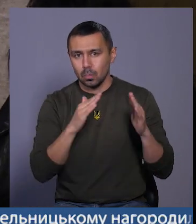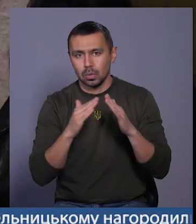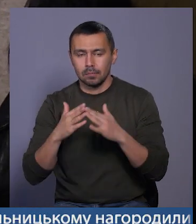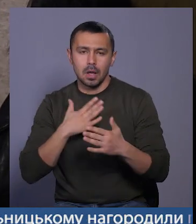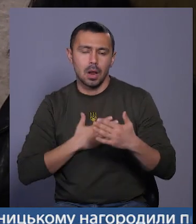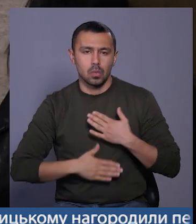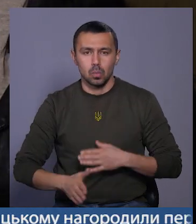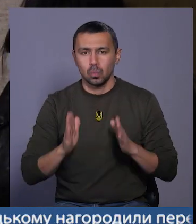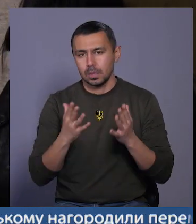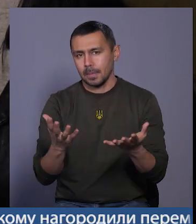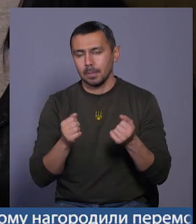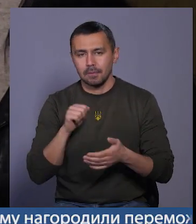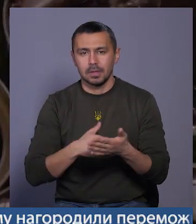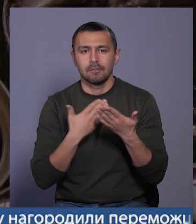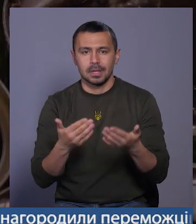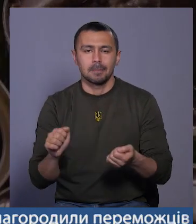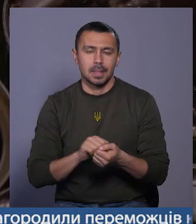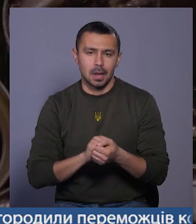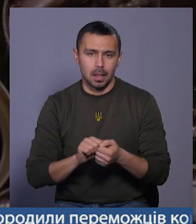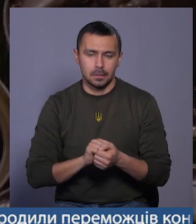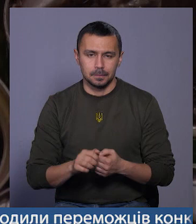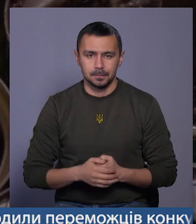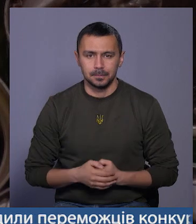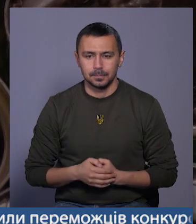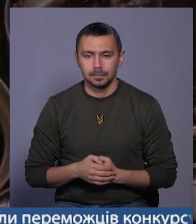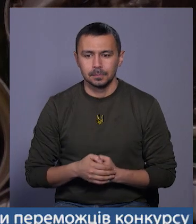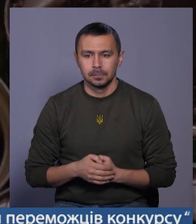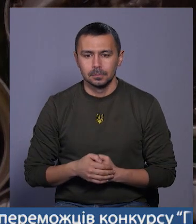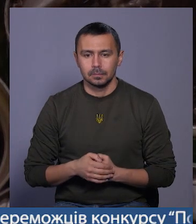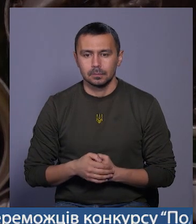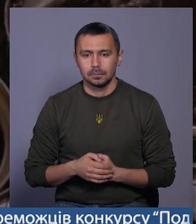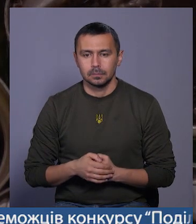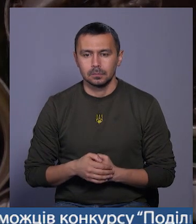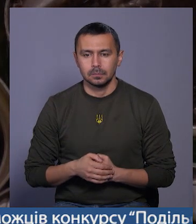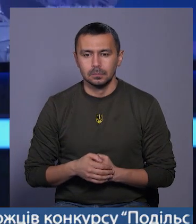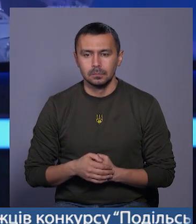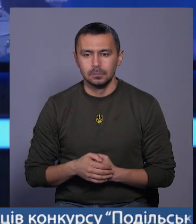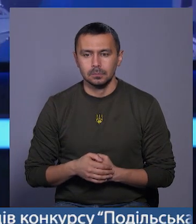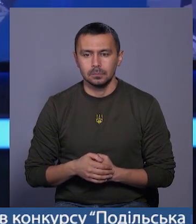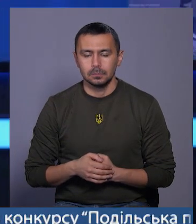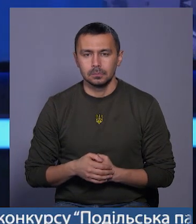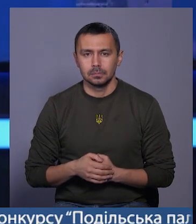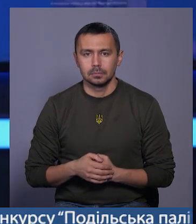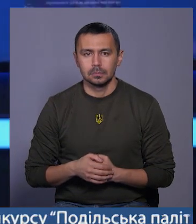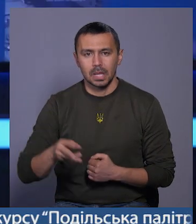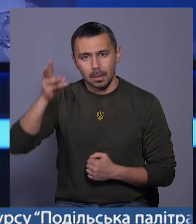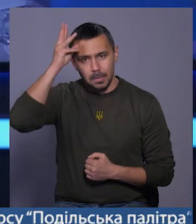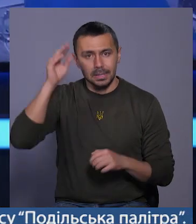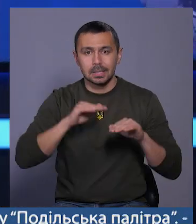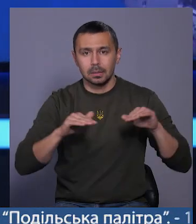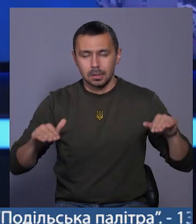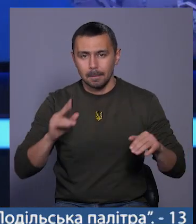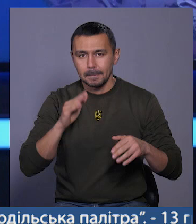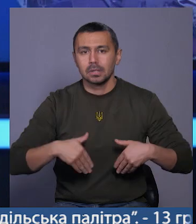радо, будуть приймати від вас ці матеріали. Олександра Семенюк, Данило Біга, Новини міста. Хмельницькі школярі